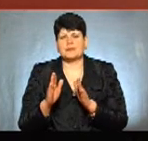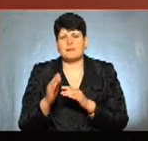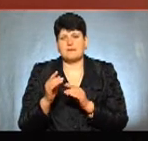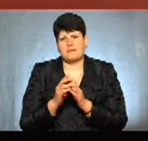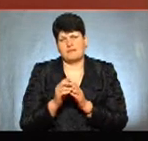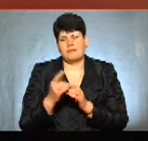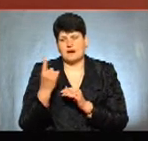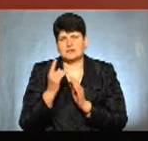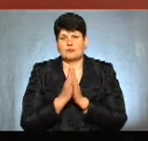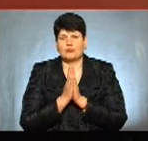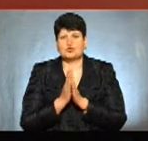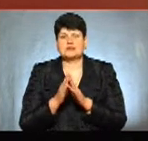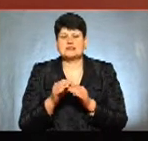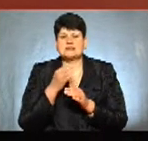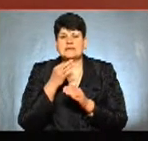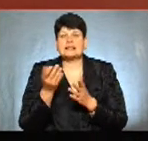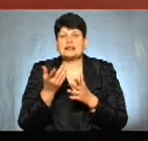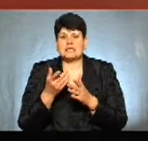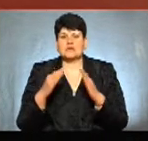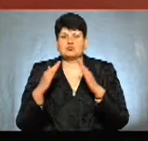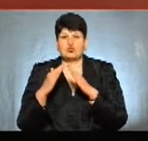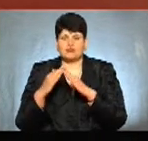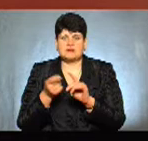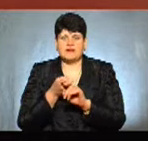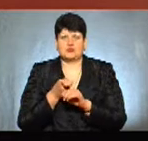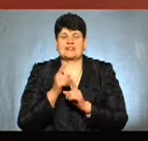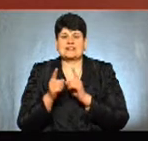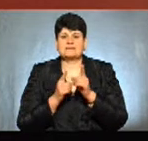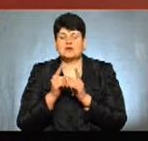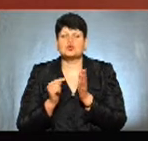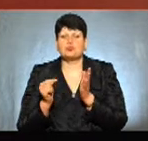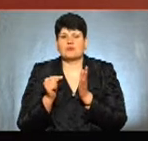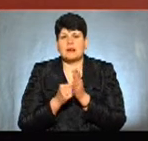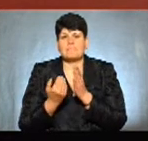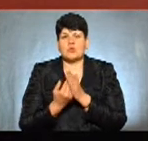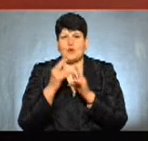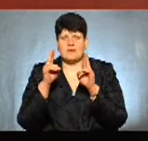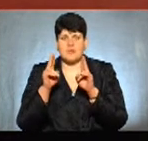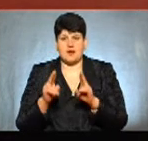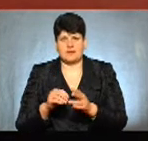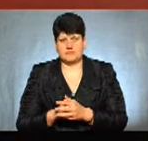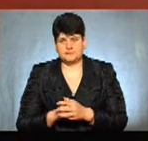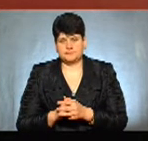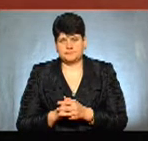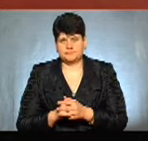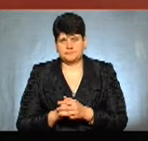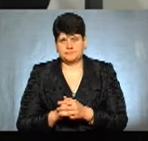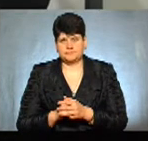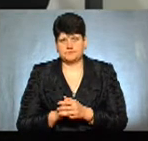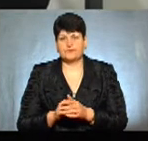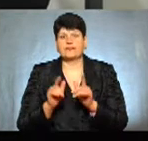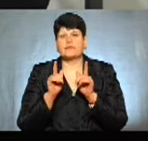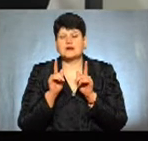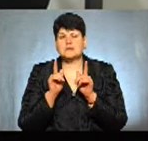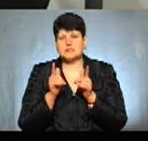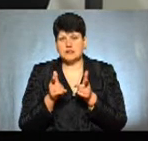назвати, яких споруд все ж таки стосуються ці зміни, що підпадає під нові правила, новий порядок? Ну, згідно